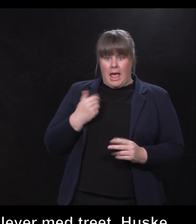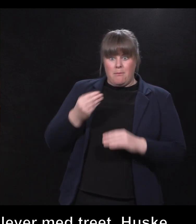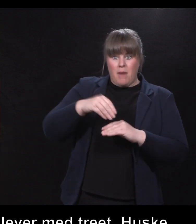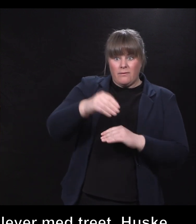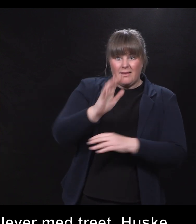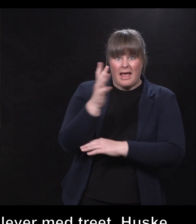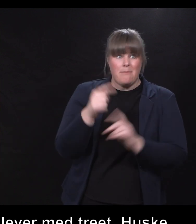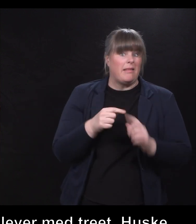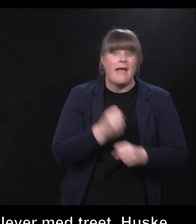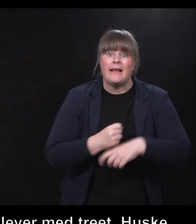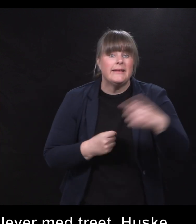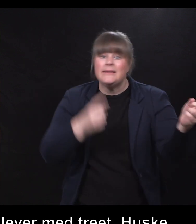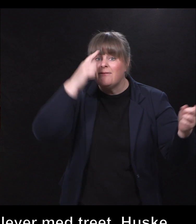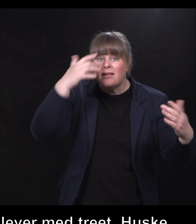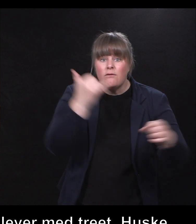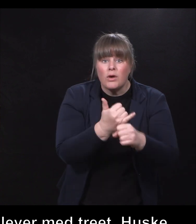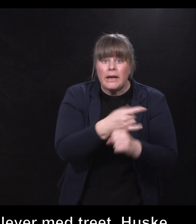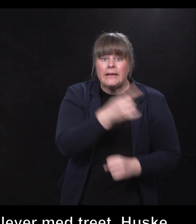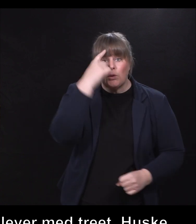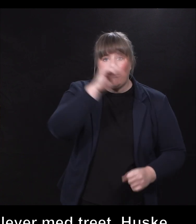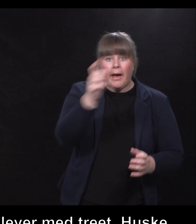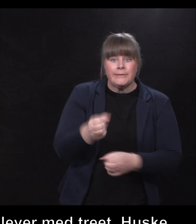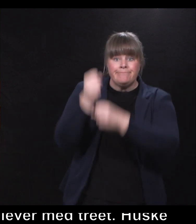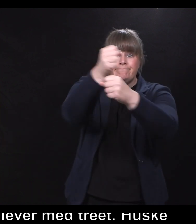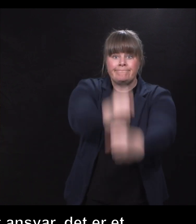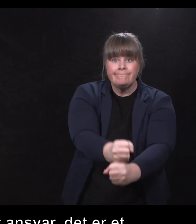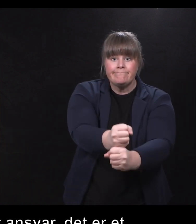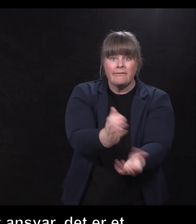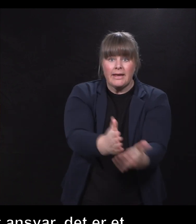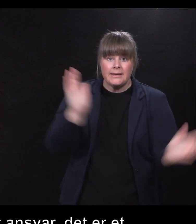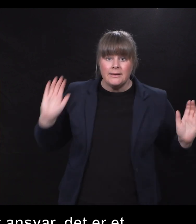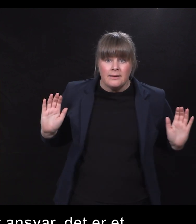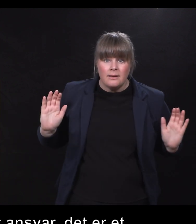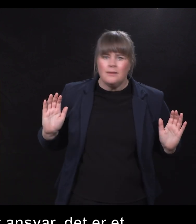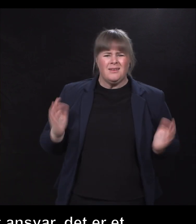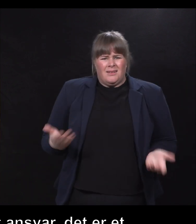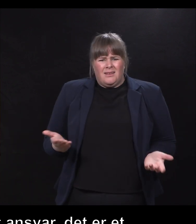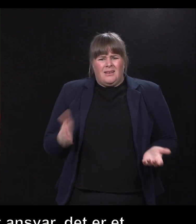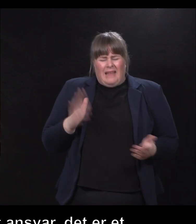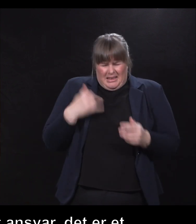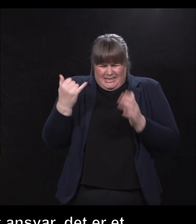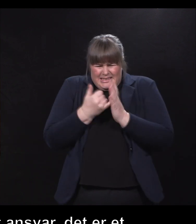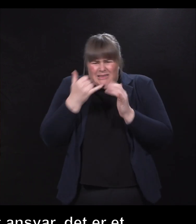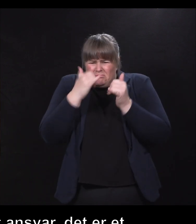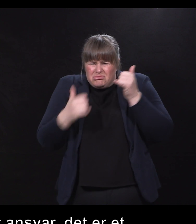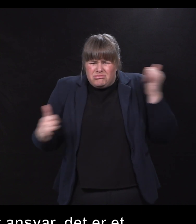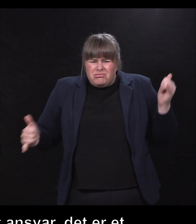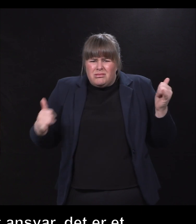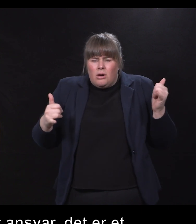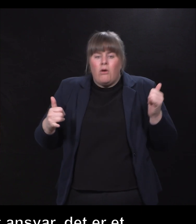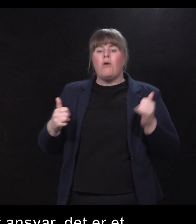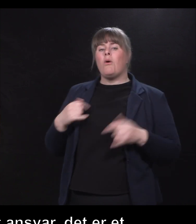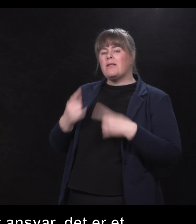hvordan man gjør det egentlig. De tror det er bare å putte et tre i bakken. Men det er mange, mange ting man lærer, og jeg har blitt kjent med mange...